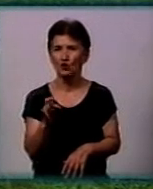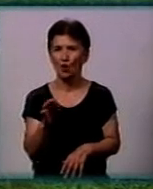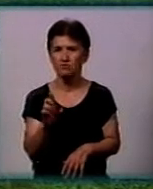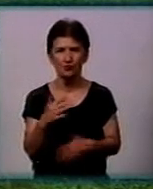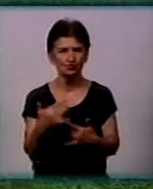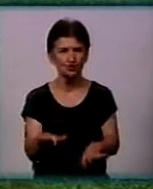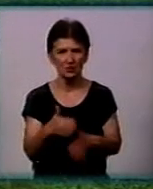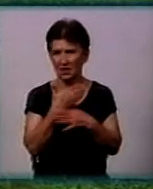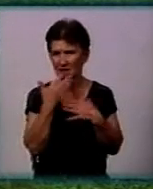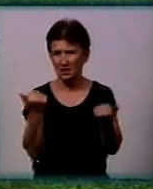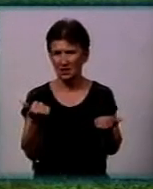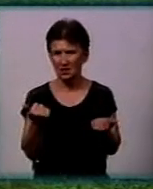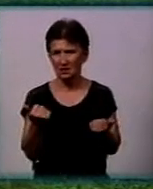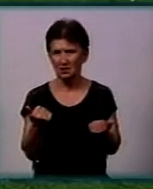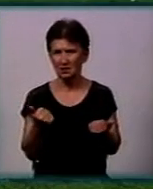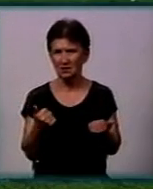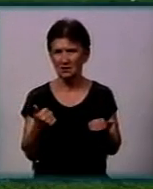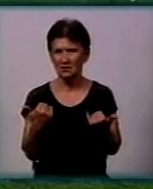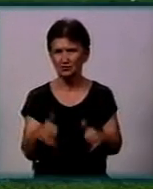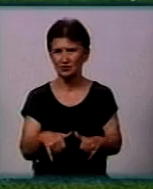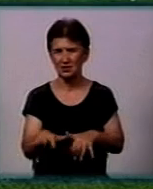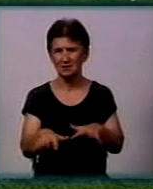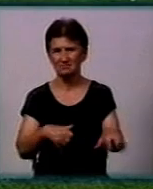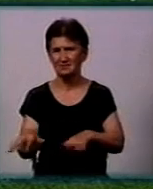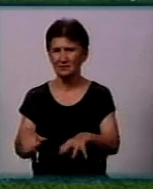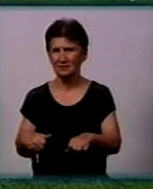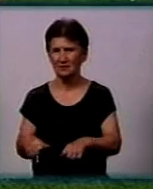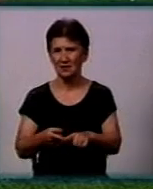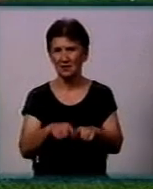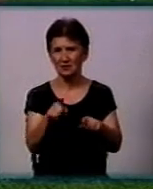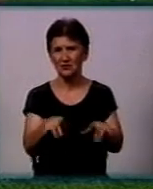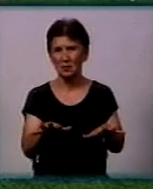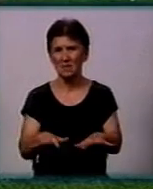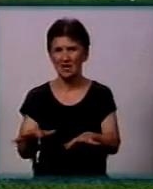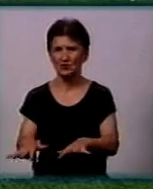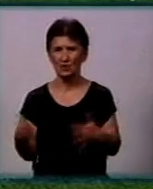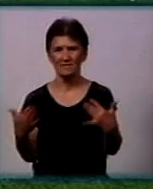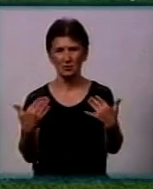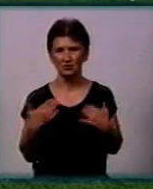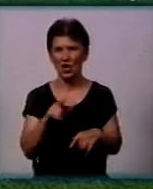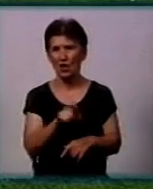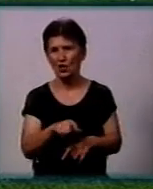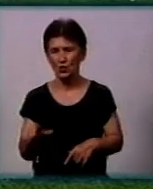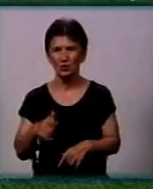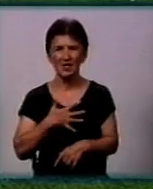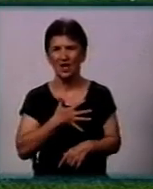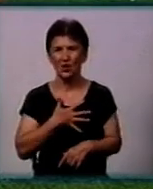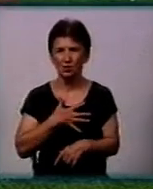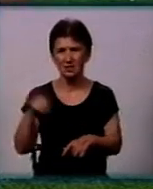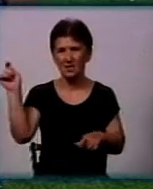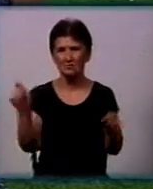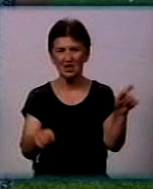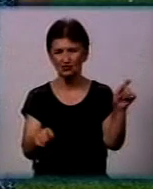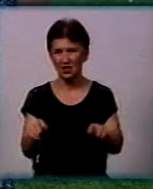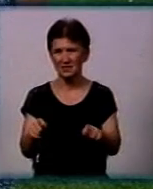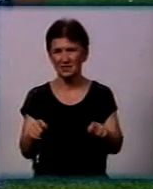його вже живній розтягнуло. Це улюблене місце відпочинку наших жителів. Сюди люди люблять виїжджати з сім'ями. Тут